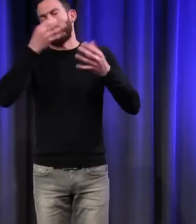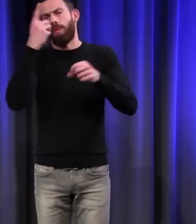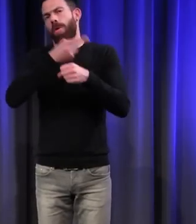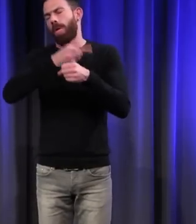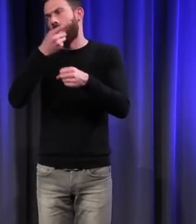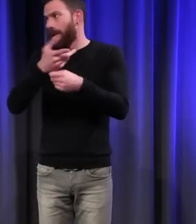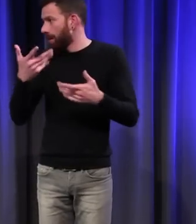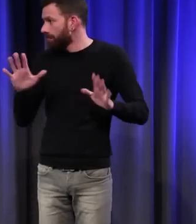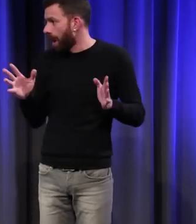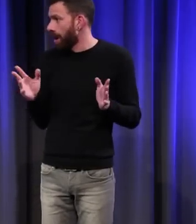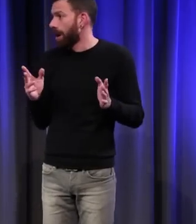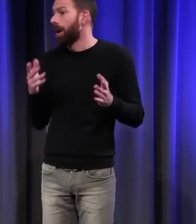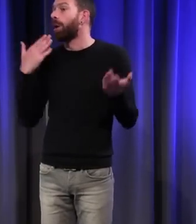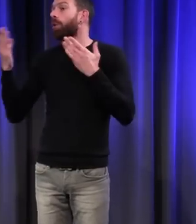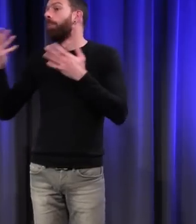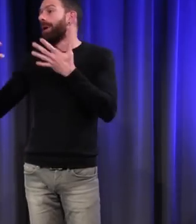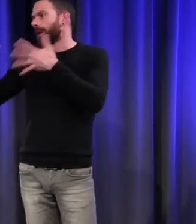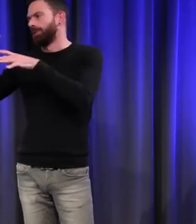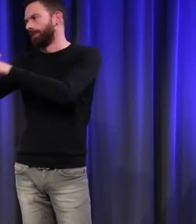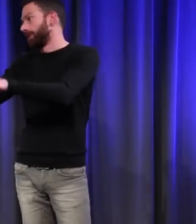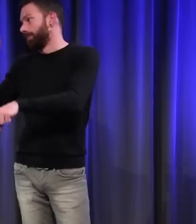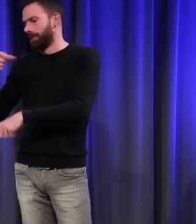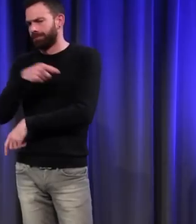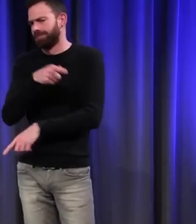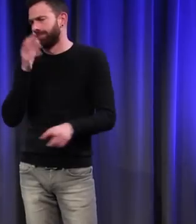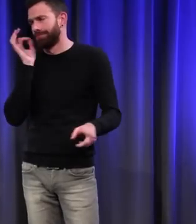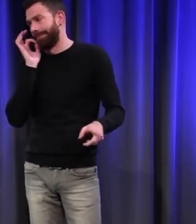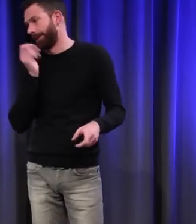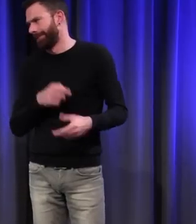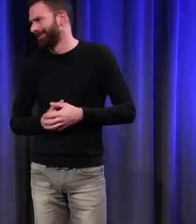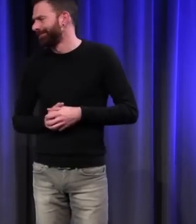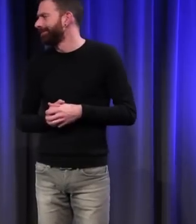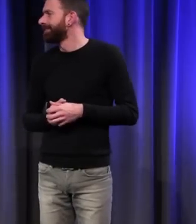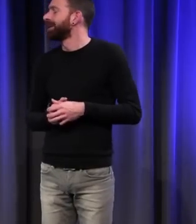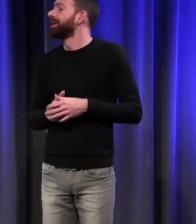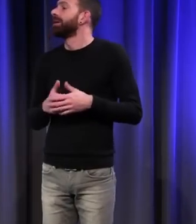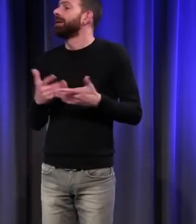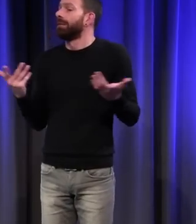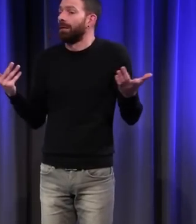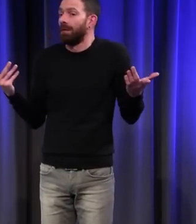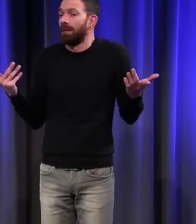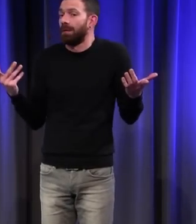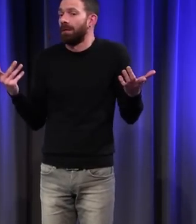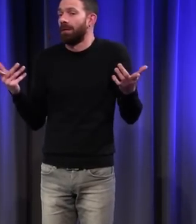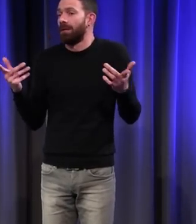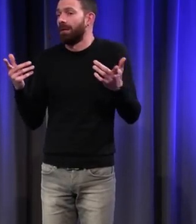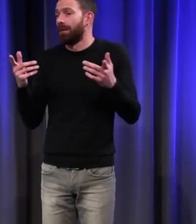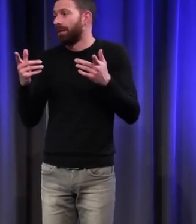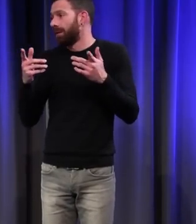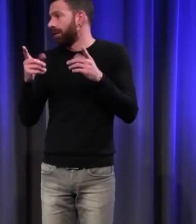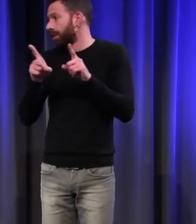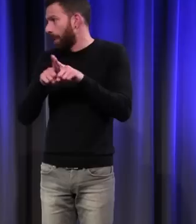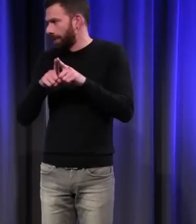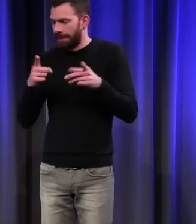mais par rapport à ce qu'on fera au XVIIIe siècle, c'est rien du tout. Et on cherche à lutter contre